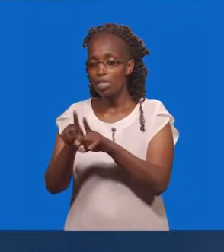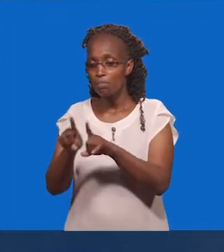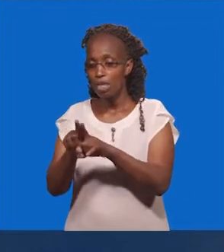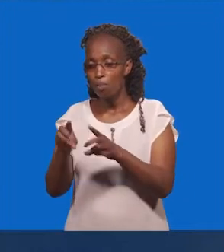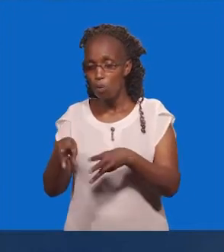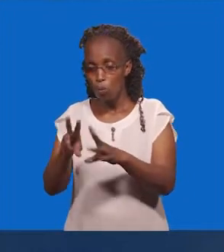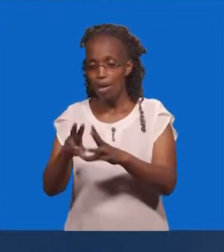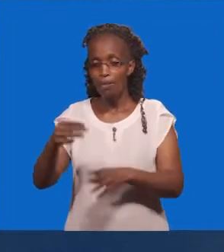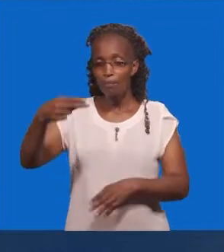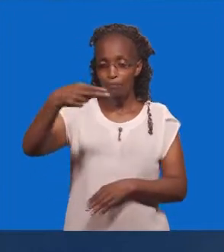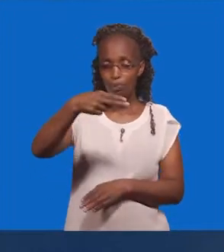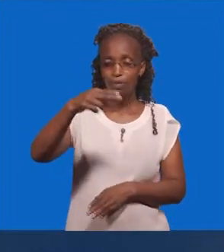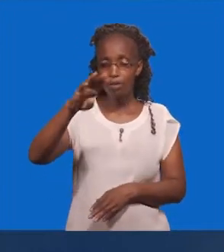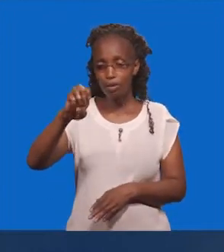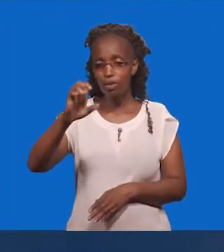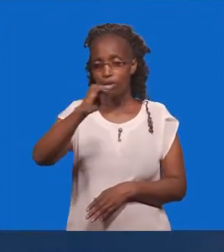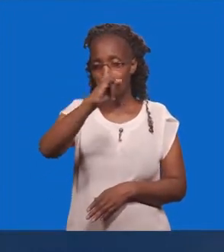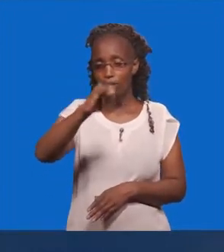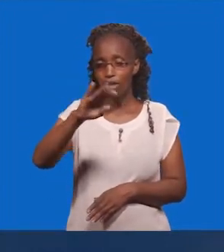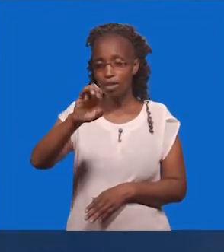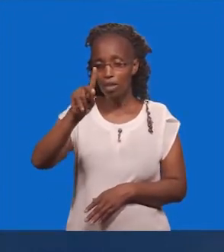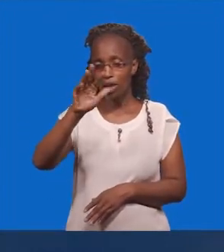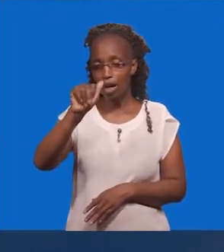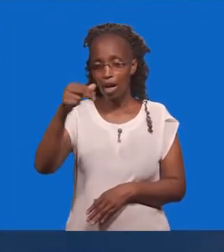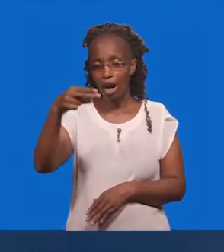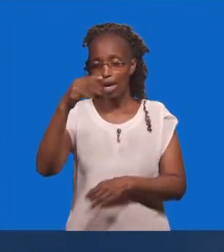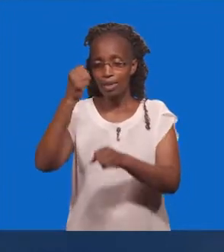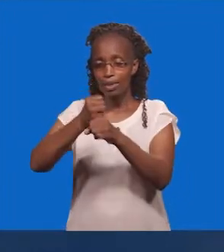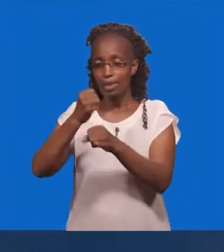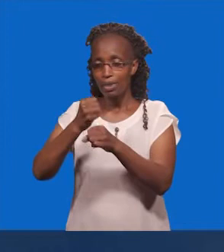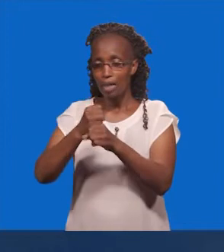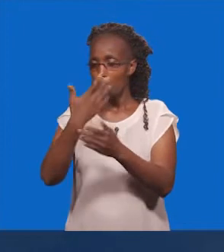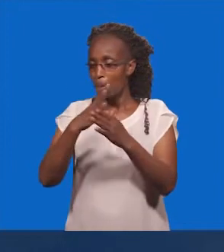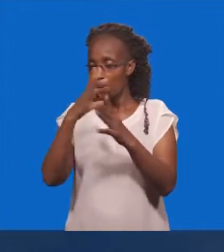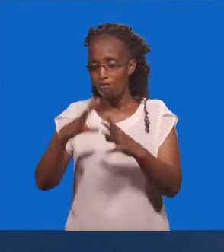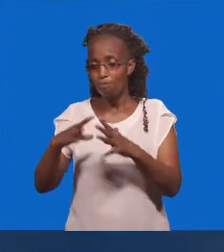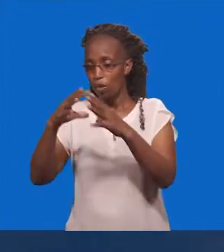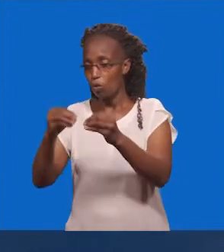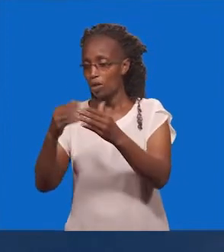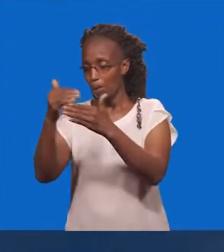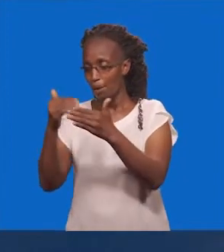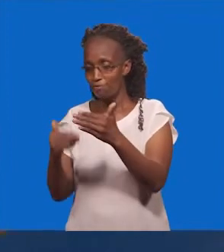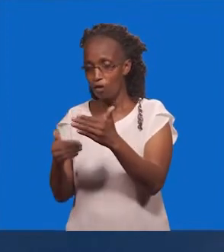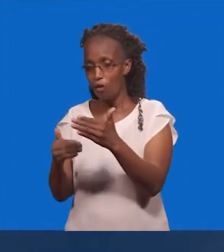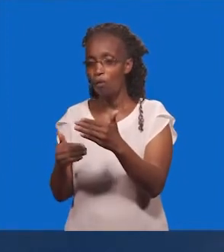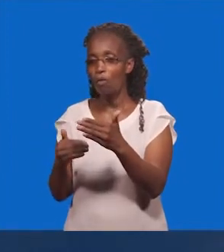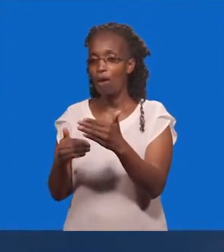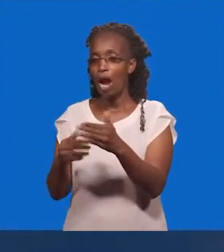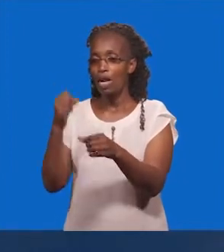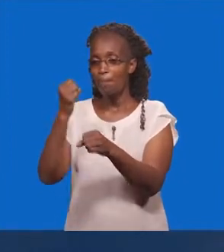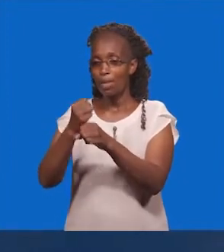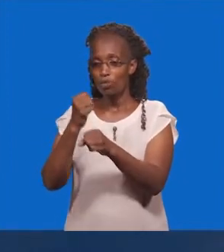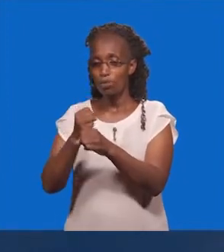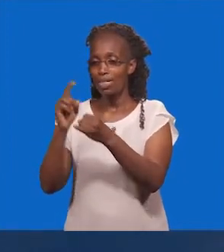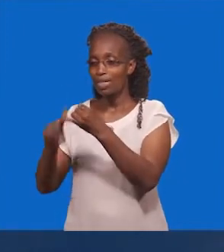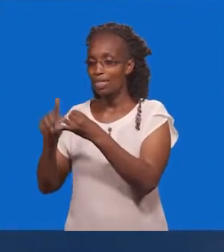Hezekia Aliweza Kufanyo Akaweza Kua Nakumkumbusha Mwenyezi Mungu Nimekua Nikienenda Mbelezako Nikiwa Ivi Na Vile Nimekua